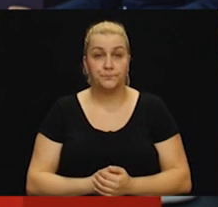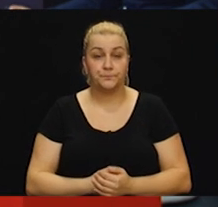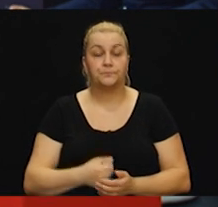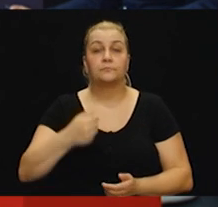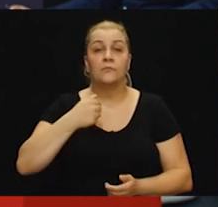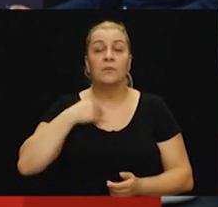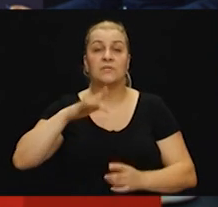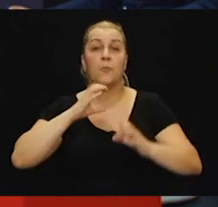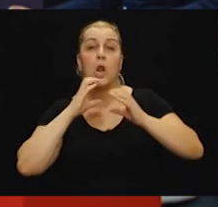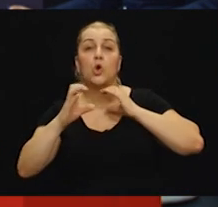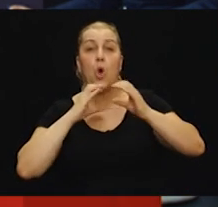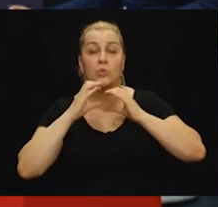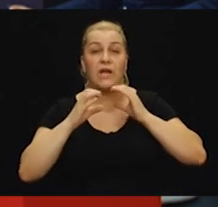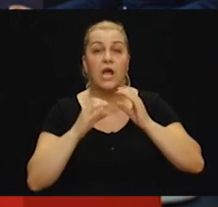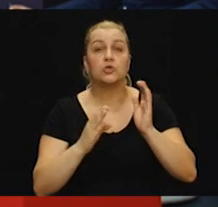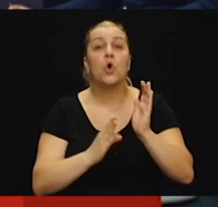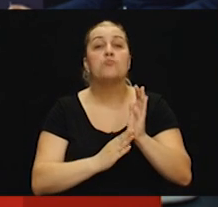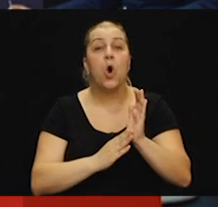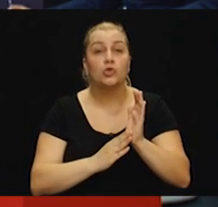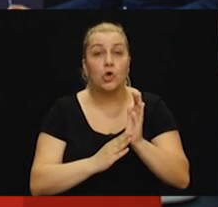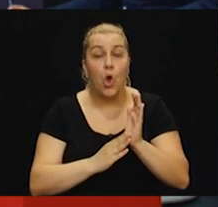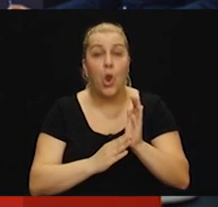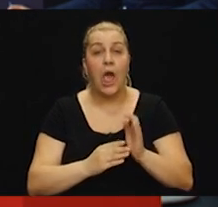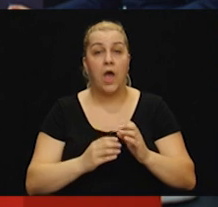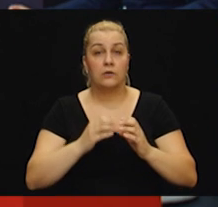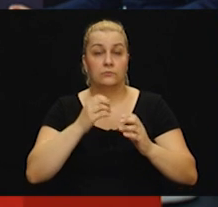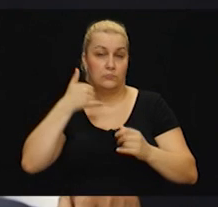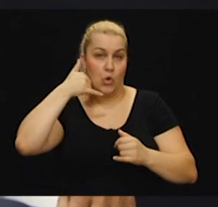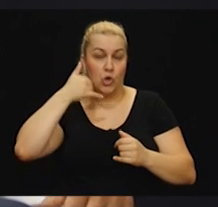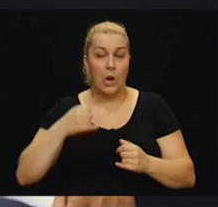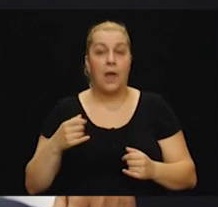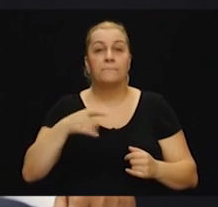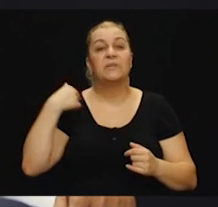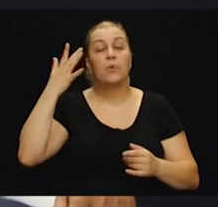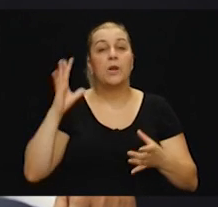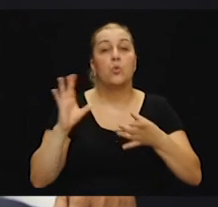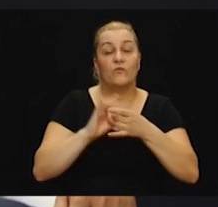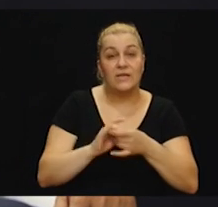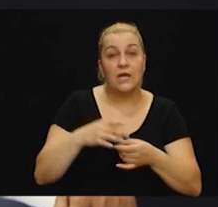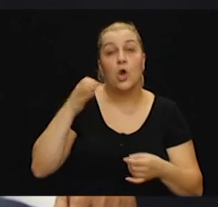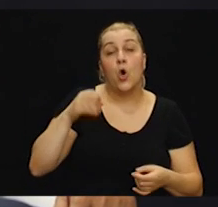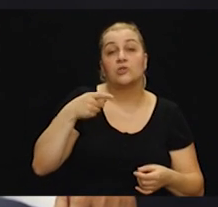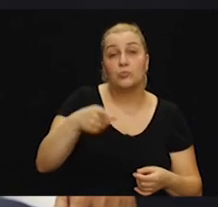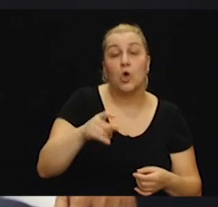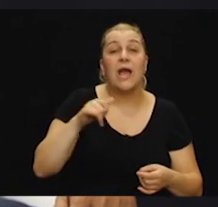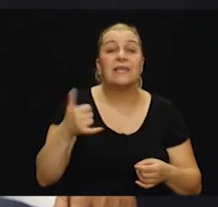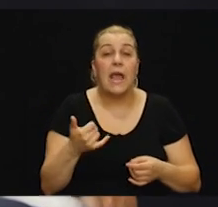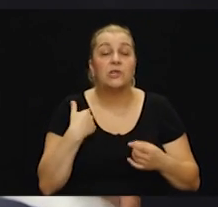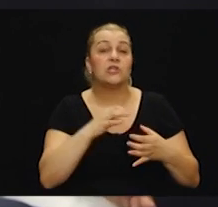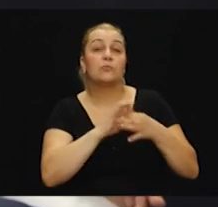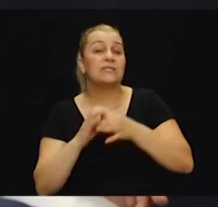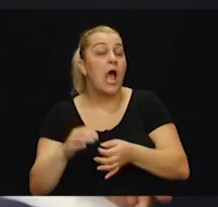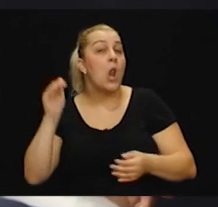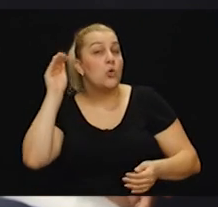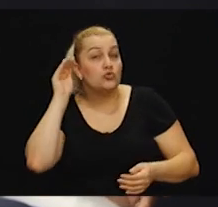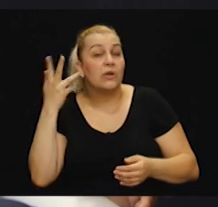Mi smo imali komunikaciju Motorola, normalno, svaki zopetnih poda ima Motorola i bili smo uvezani. Osip toga Jelića smo čuli stalno na razglas